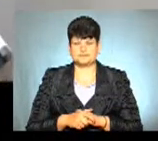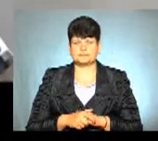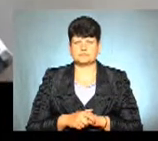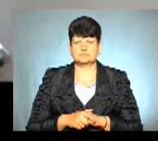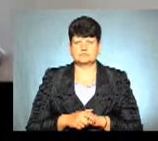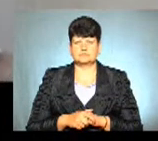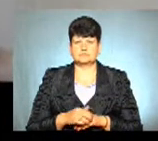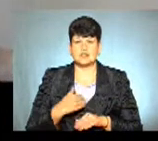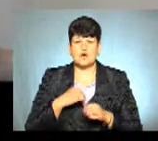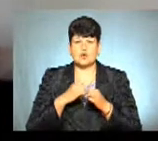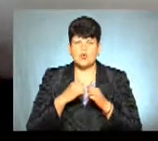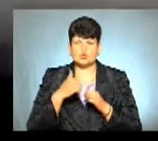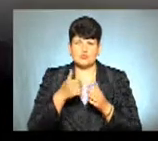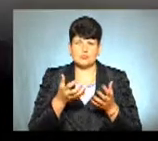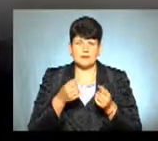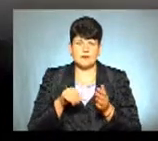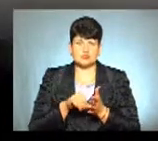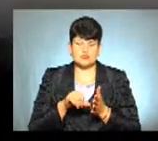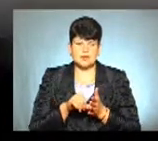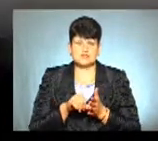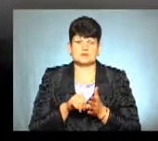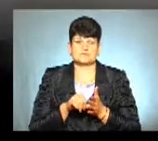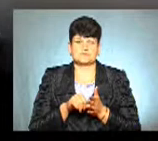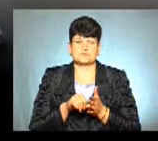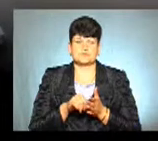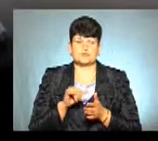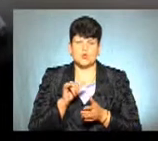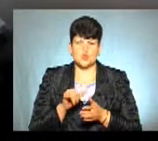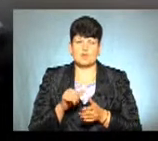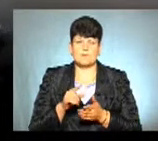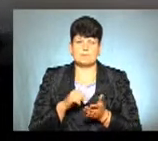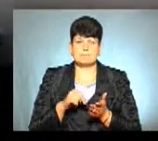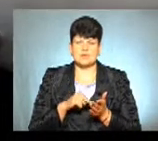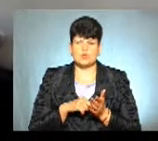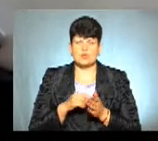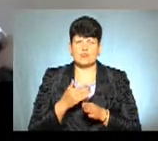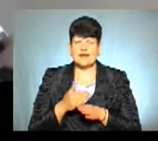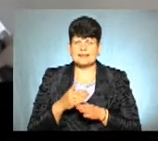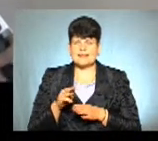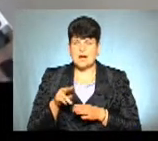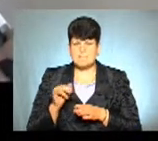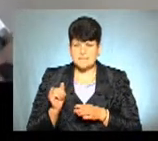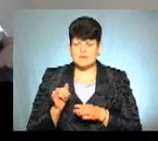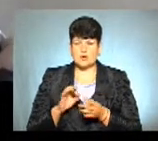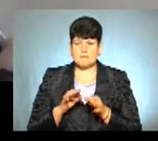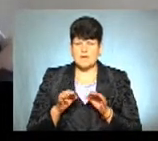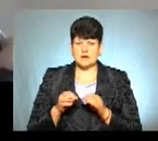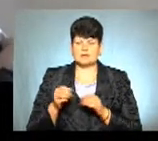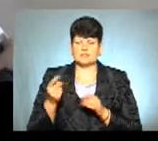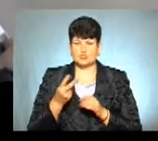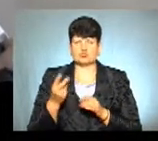Я кожного року брав участь у митському етапі, у другому етапі олімпіади, також у третьому.